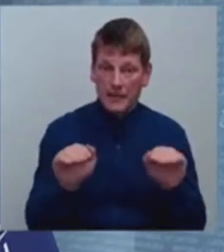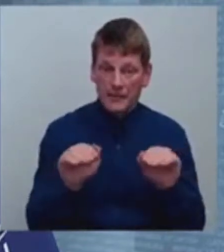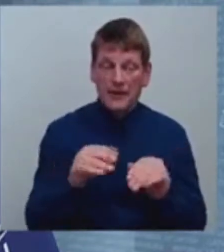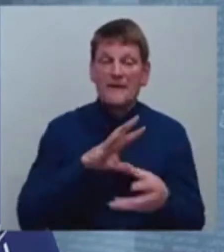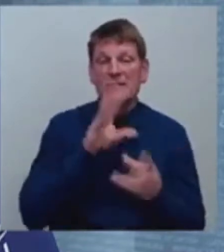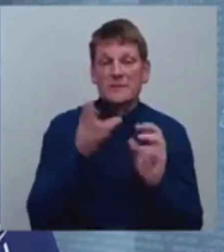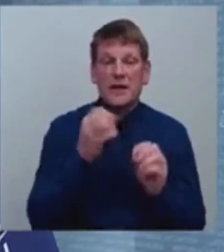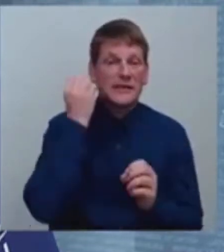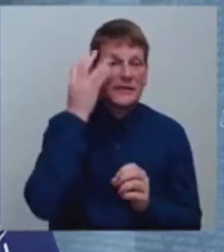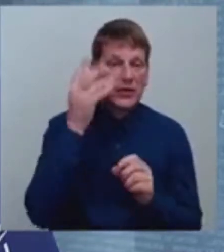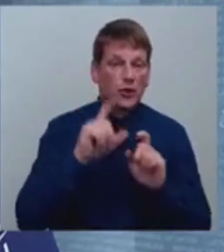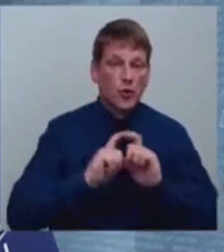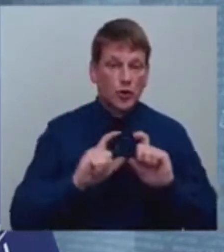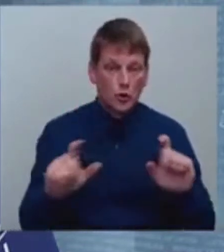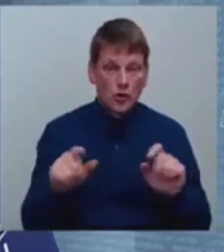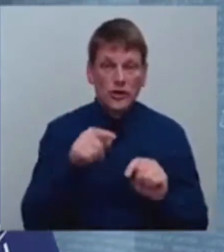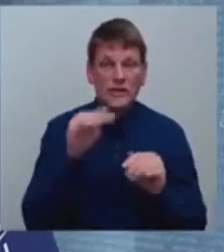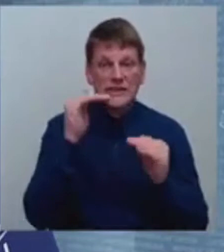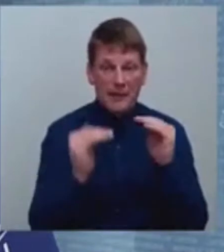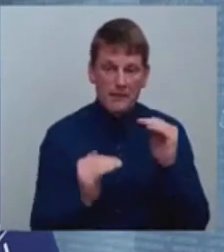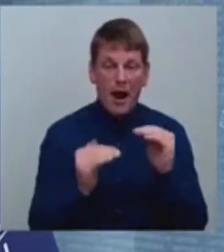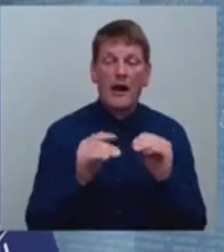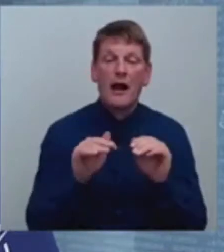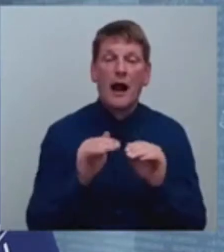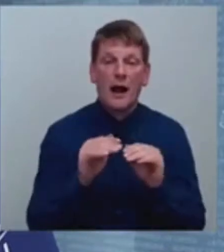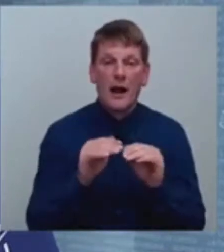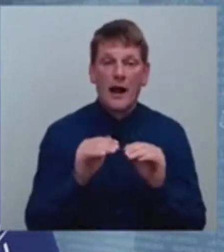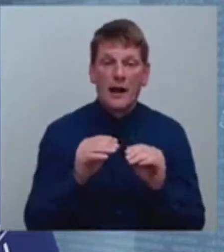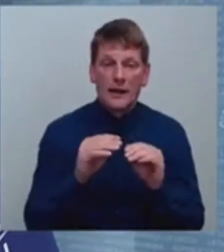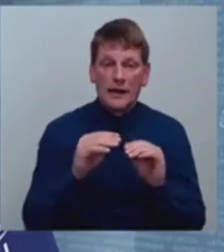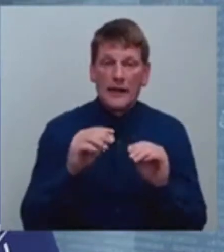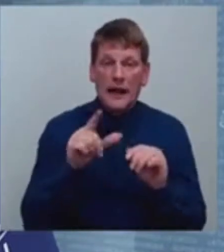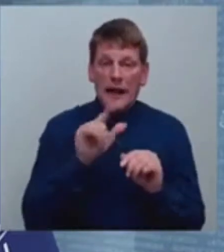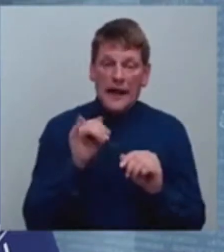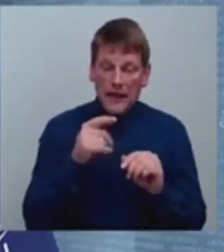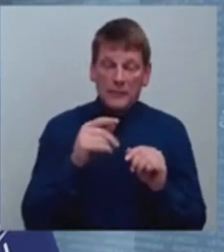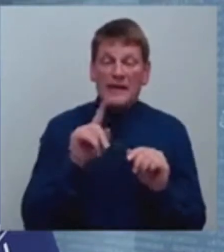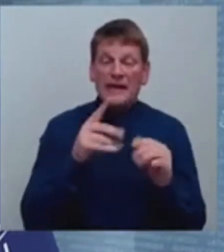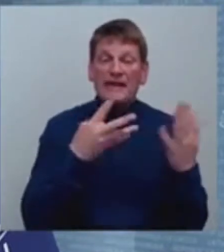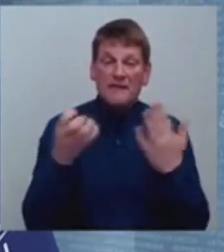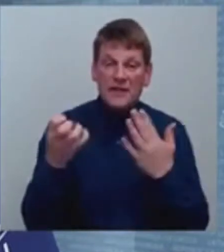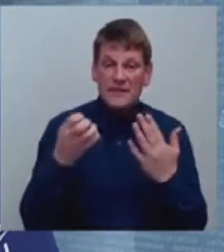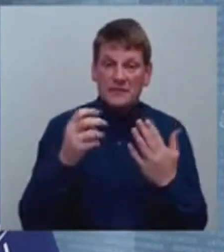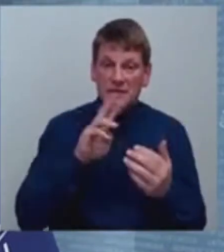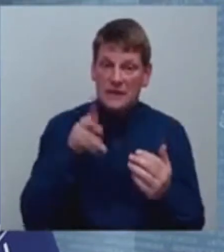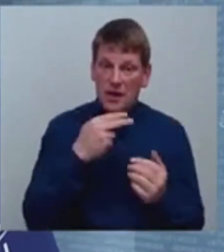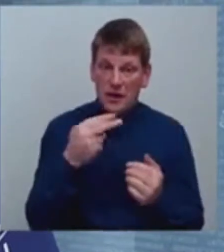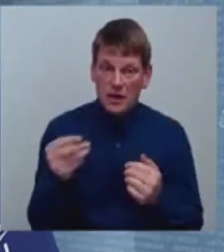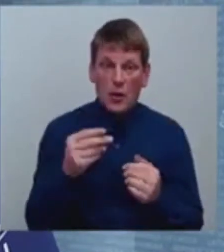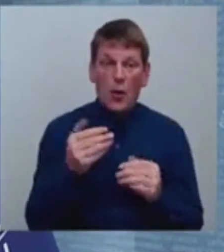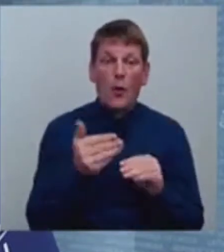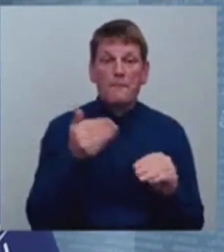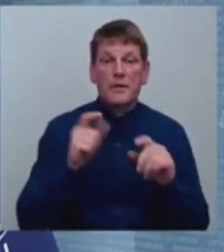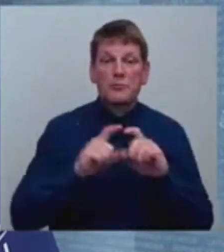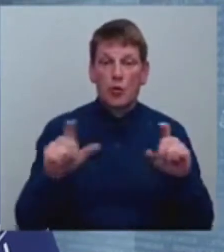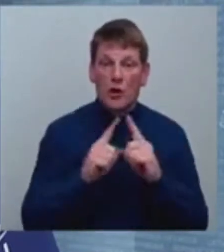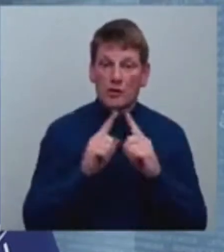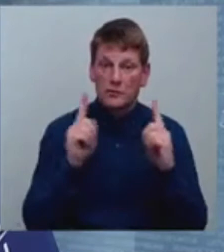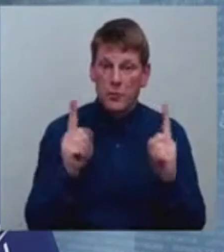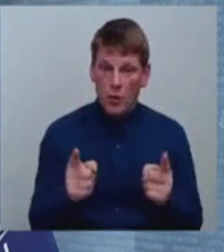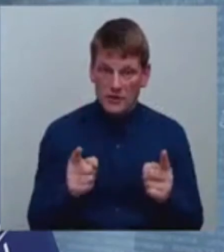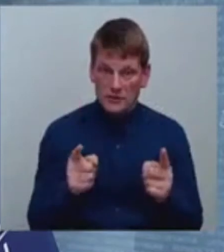skolās šī zemāka algas likma būs 900 eiro, un pirmskolas posmā